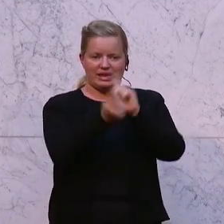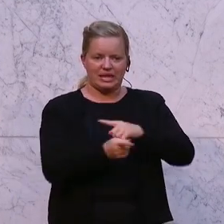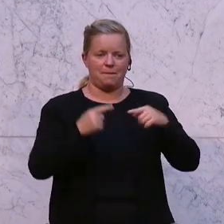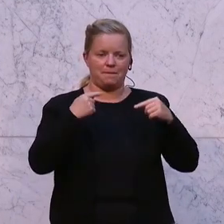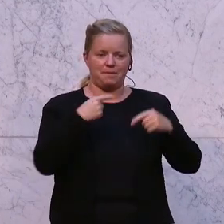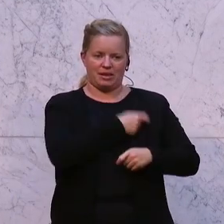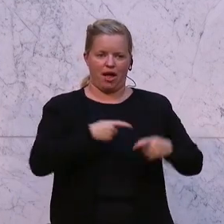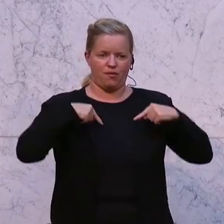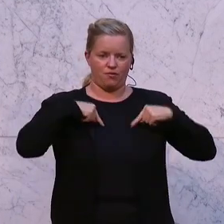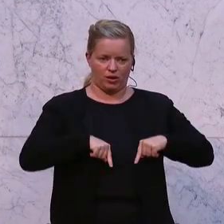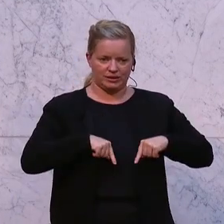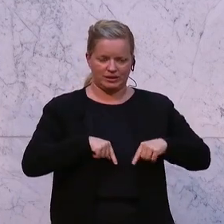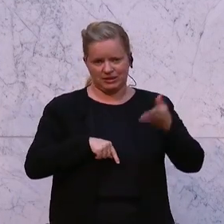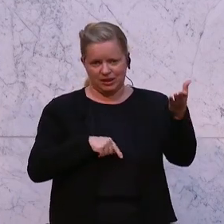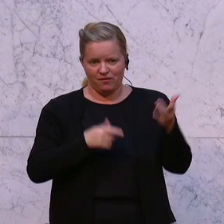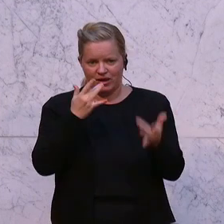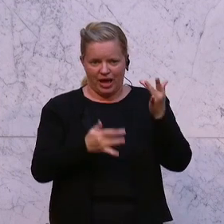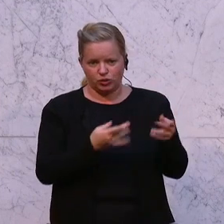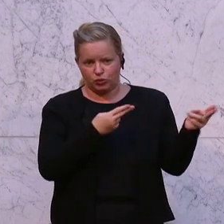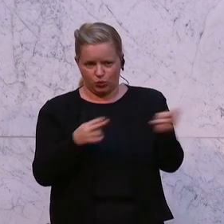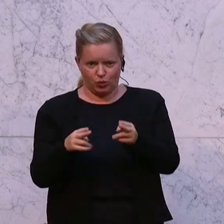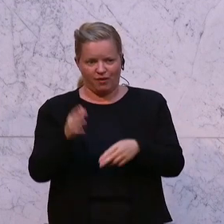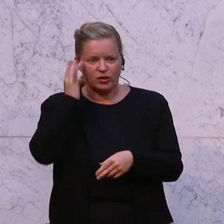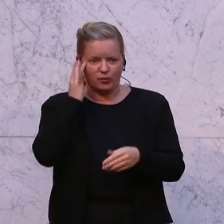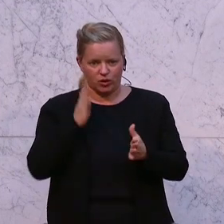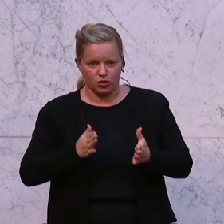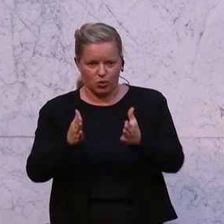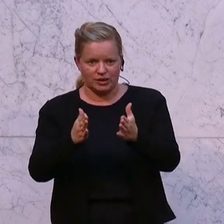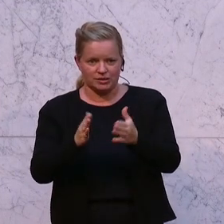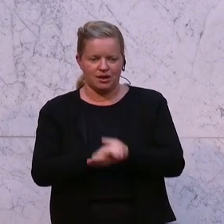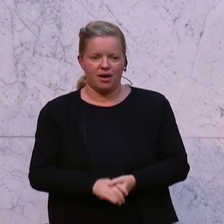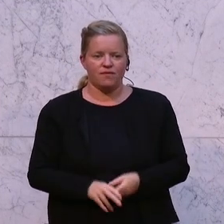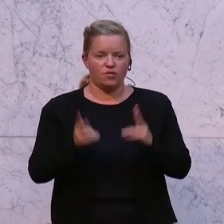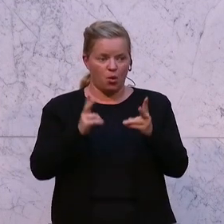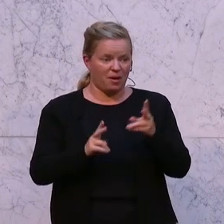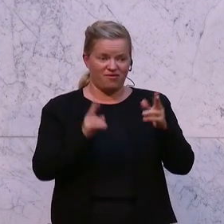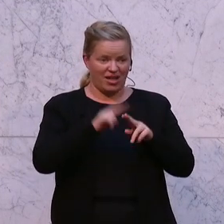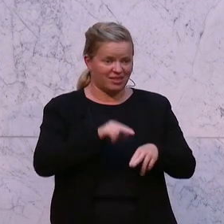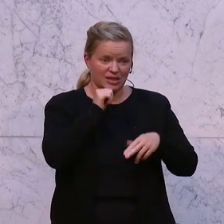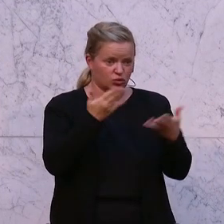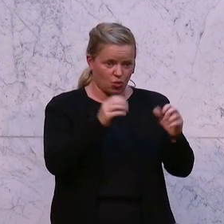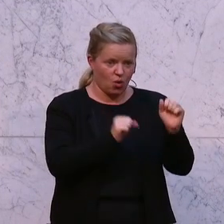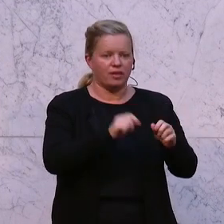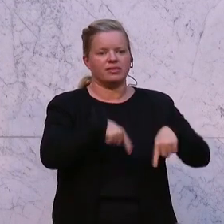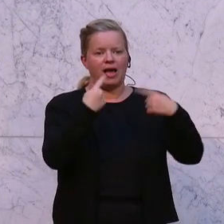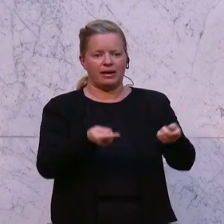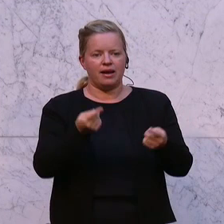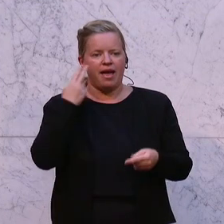haben, das zahlt in erster Linie beim Herrn Kickl ein und ich glaube nicht, dass das in unserem Interesse ist.